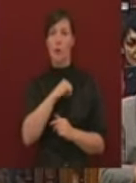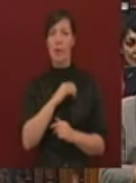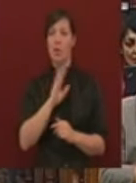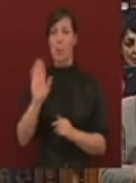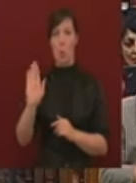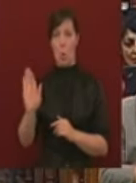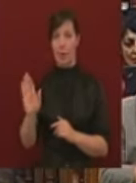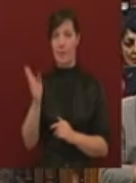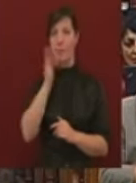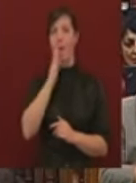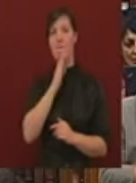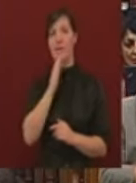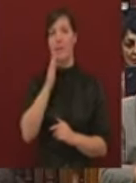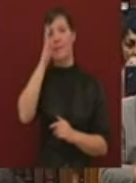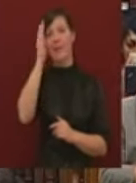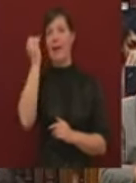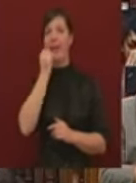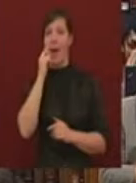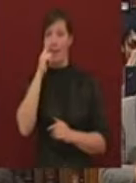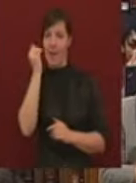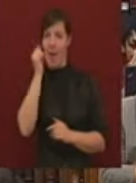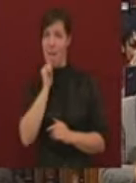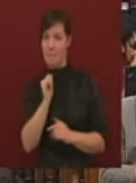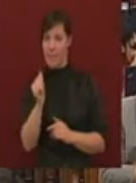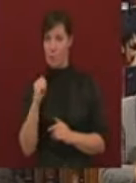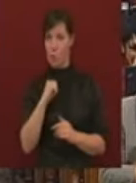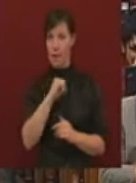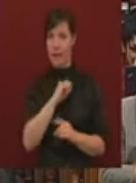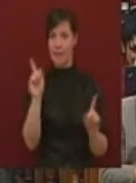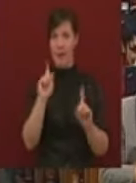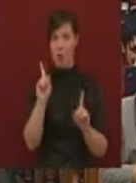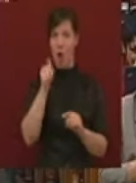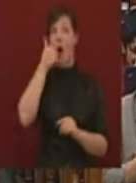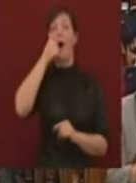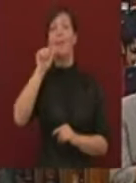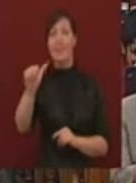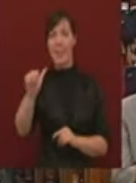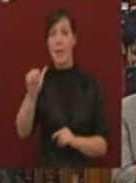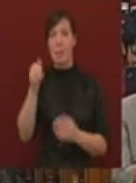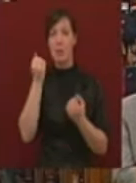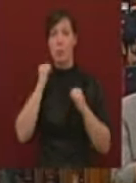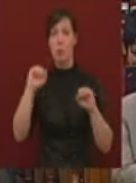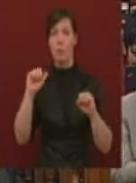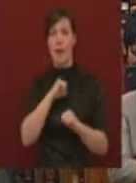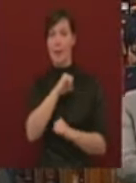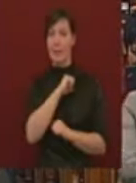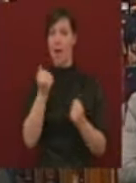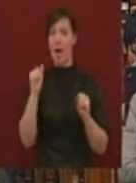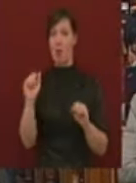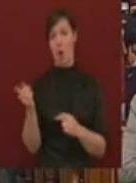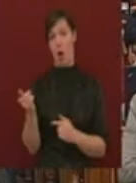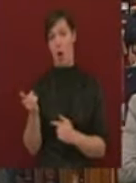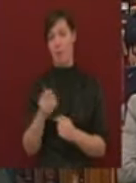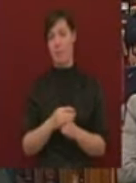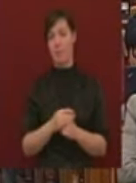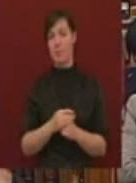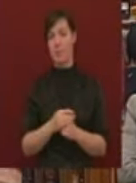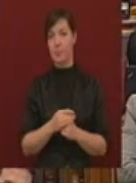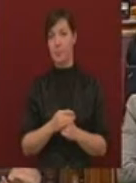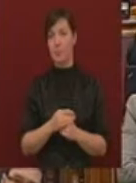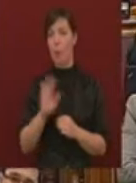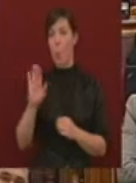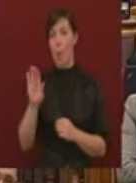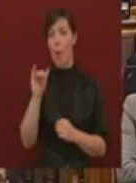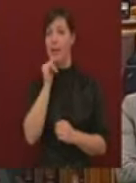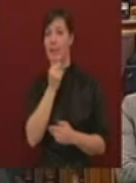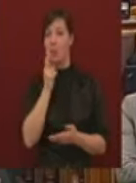a Fidesz-KDNP kétharmadjáé, hanem a népé. Ha a népé a szuverenitás, akkor önöknek nincsen joguk arra,